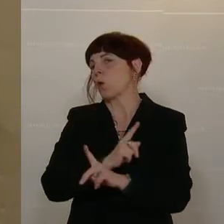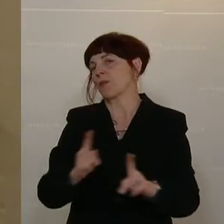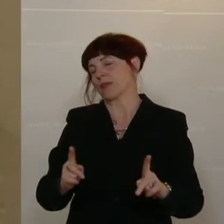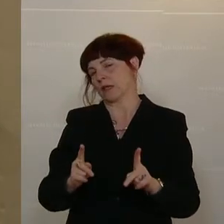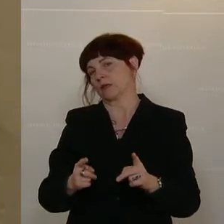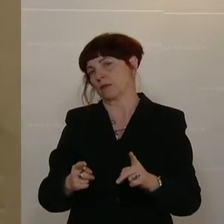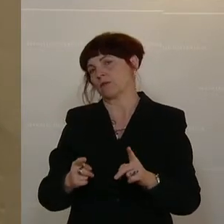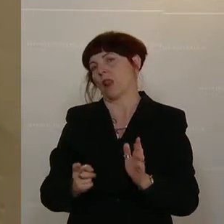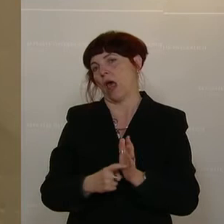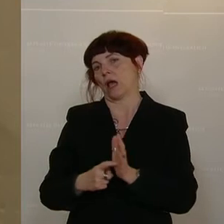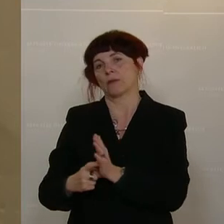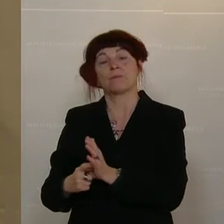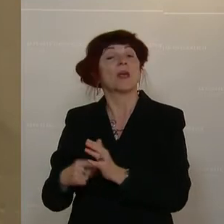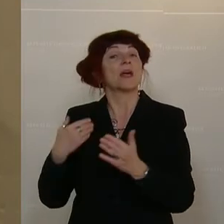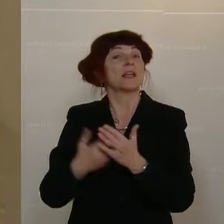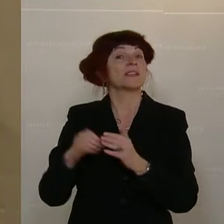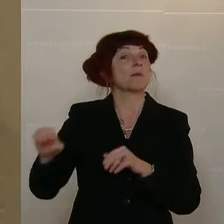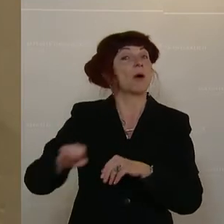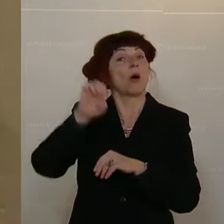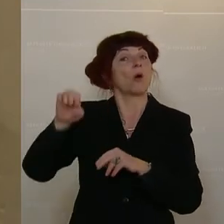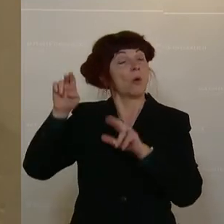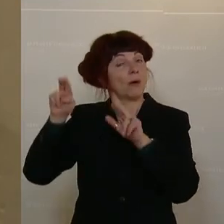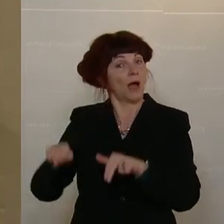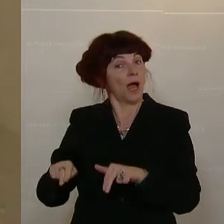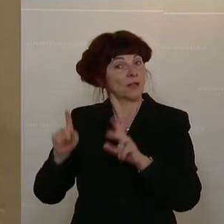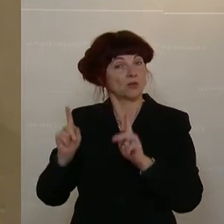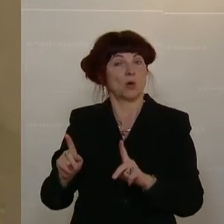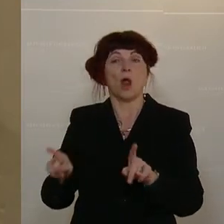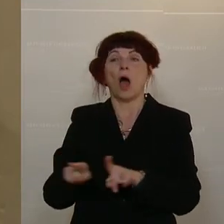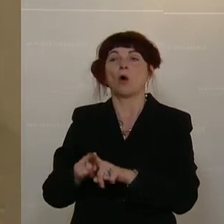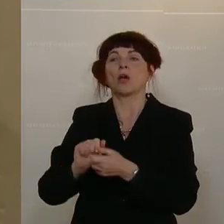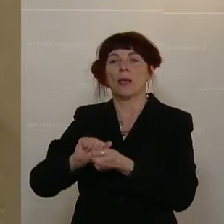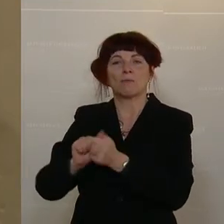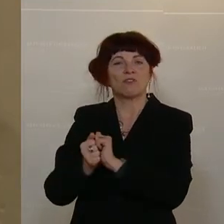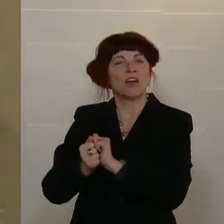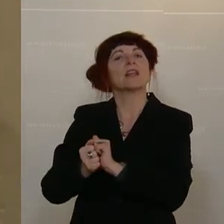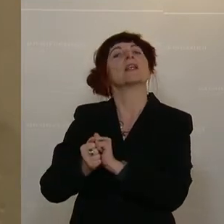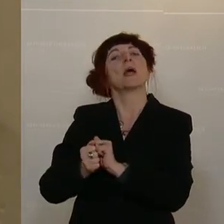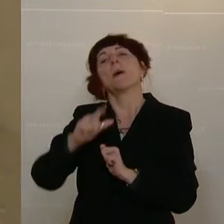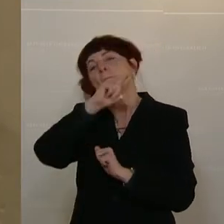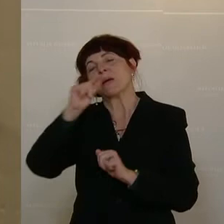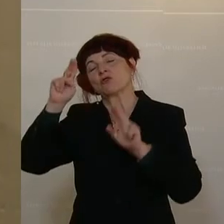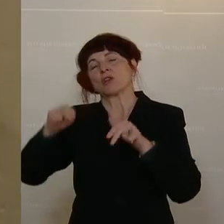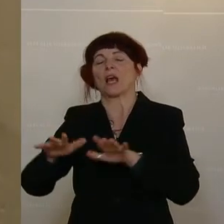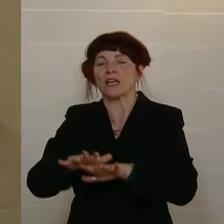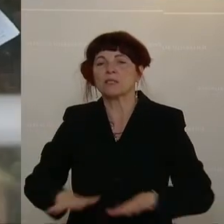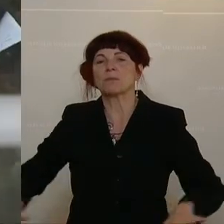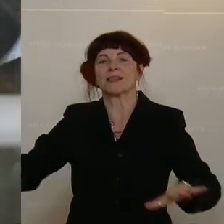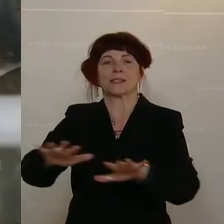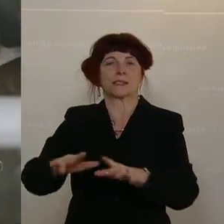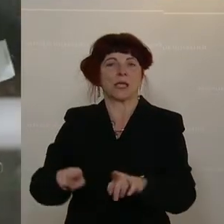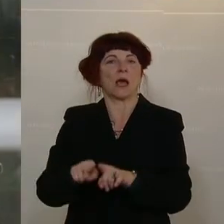auch im Rahmen des Europarats für eine Stärkung eines menschenrechtsbasierenden Ansatzes in der europäischen